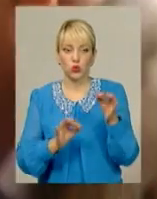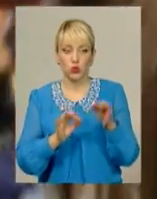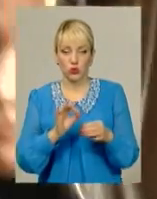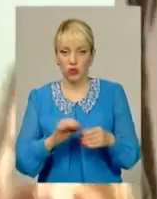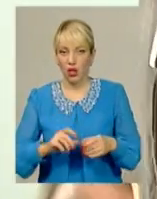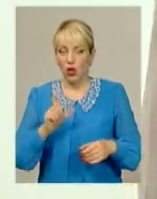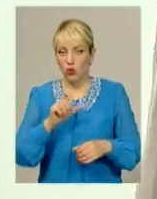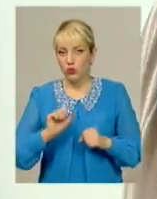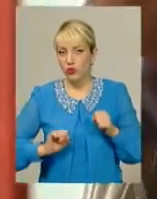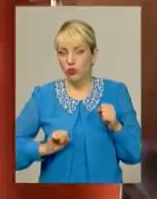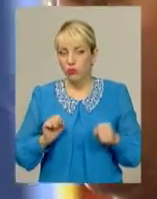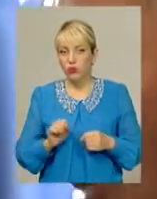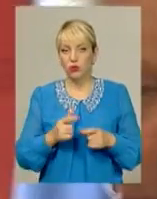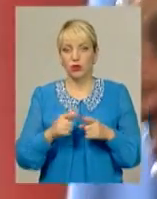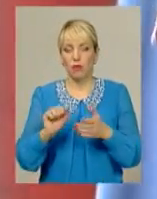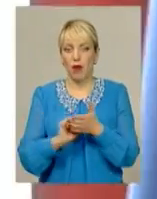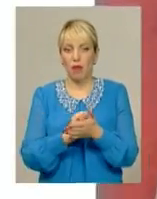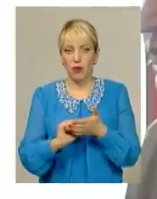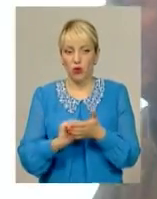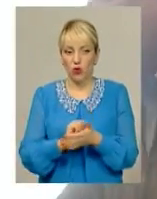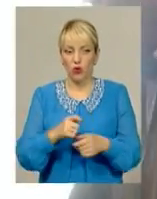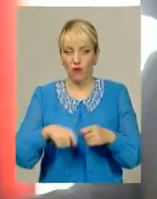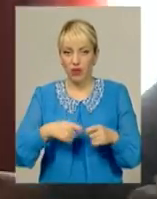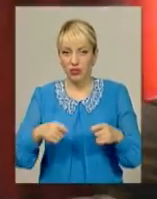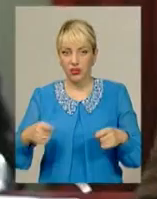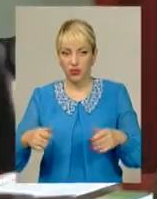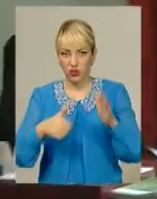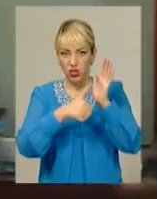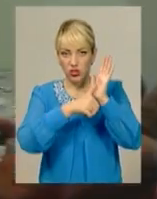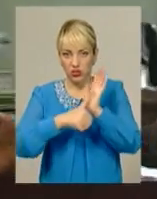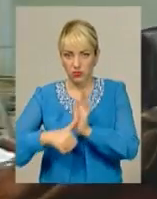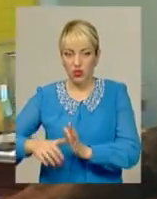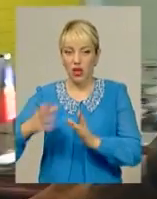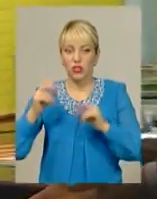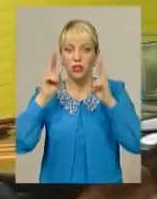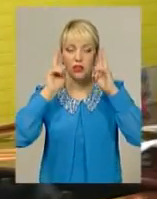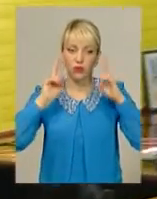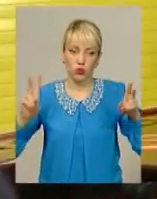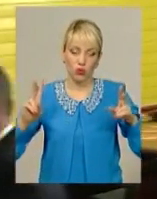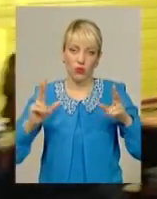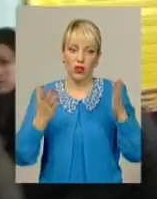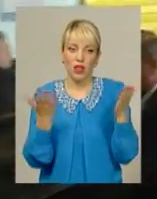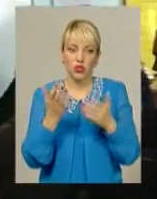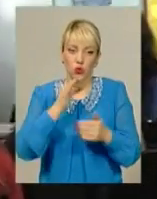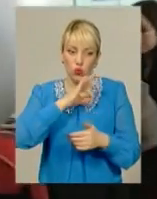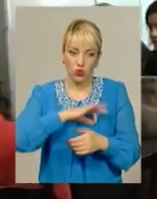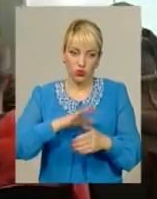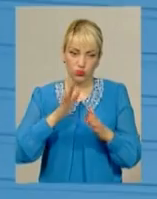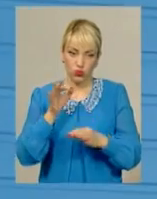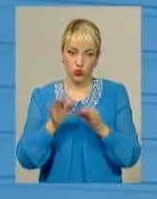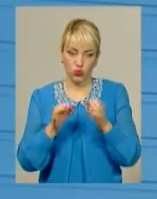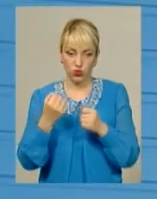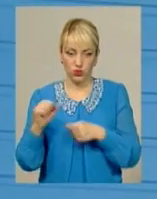паперова тяганина із землею і так вже затяглася ледь не на півроку. А тепер ще й невідомо, на чию користь стане правосуддя.